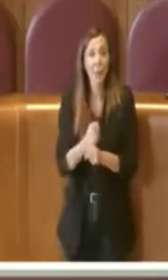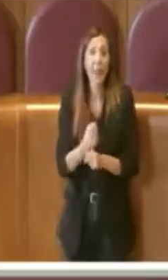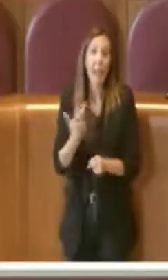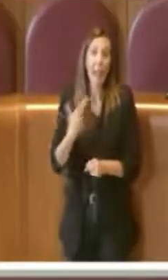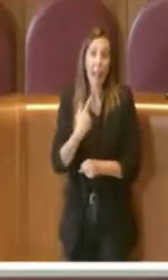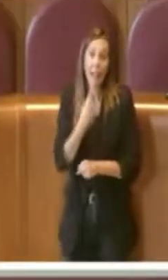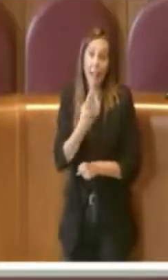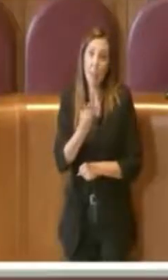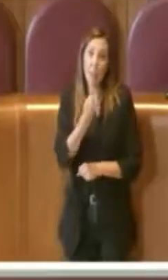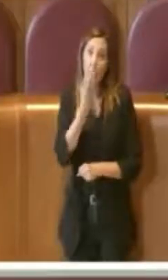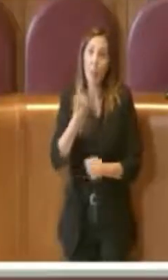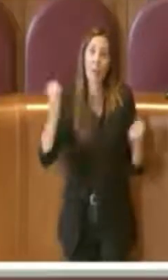campagna elettorale a tutti. Grazie.